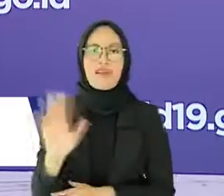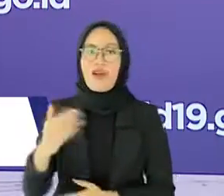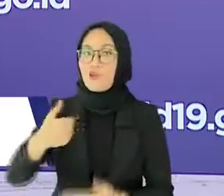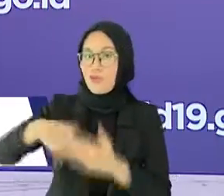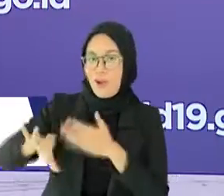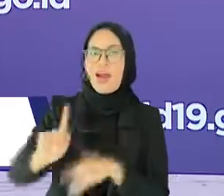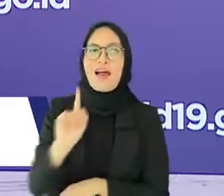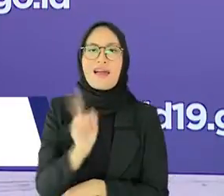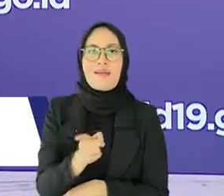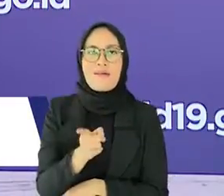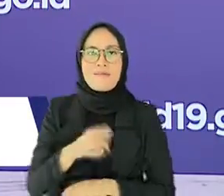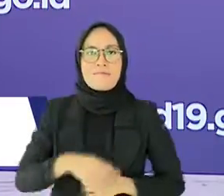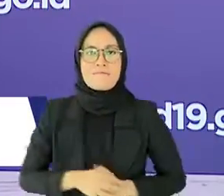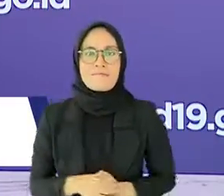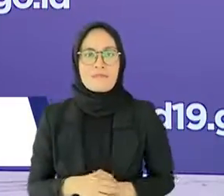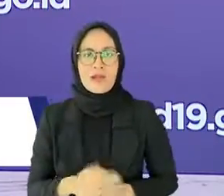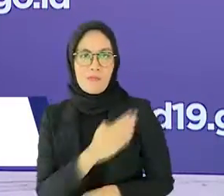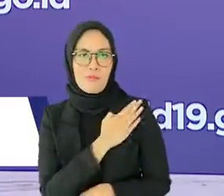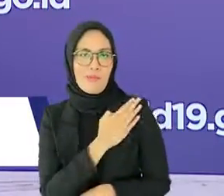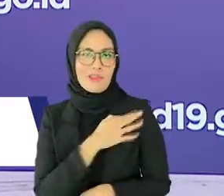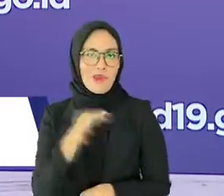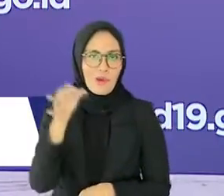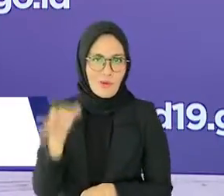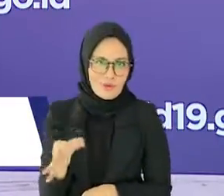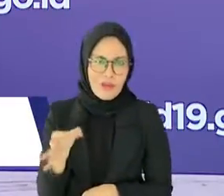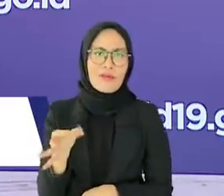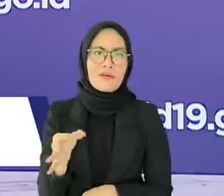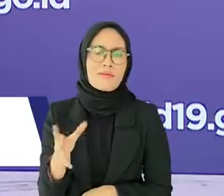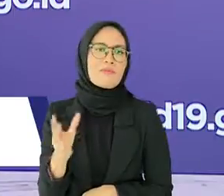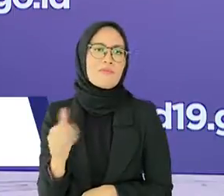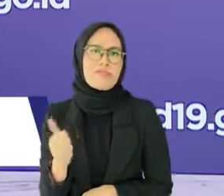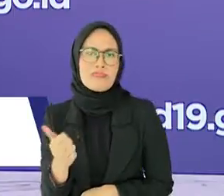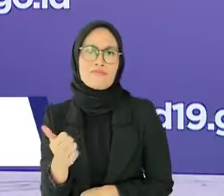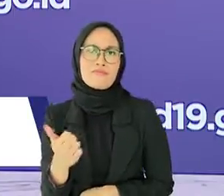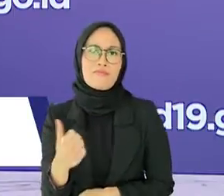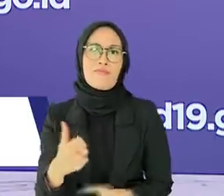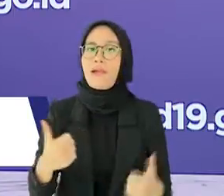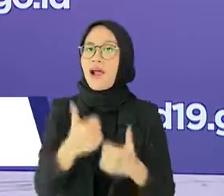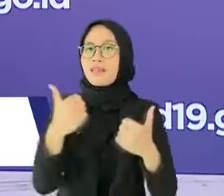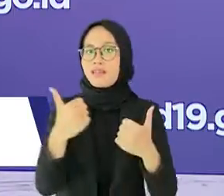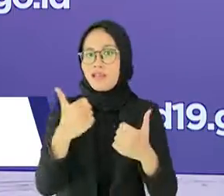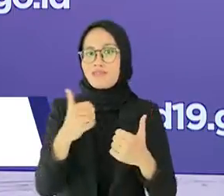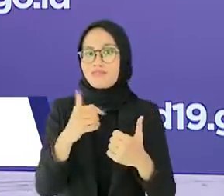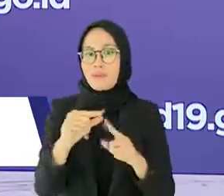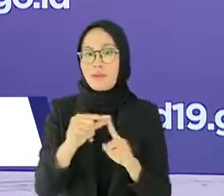terdapat satu kabupaten kota yang berhasil masuk ke PPKM level 1.